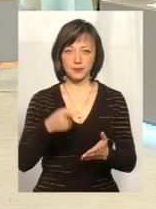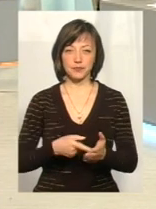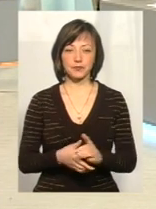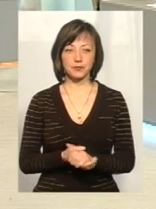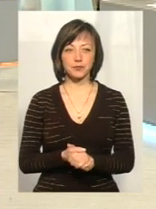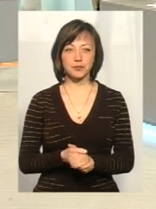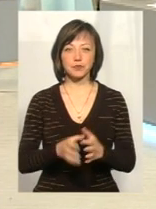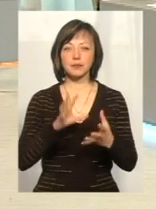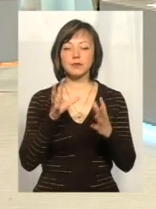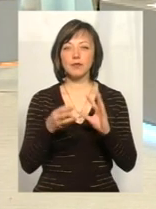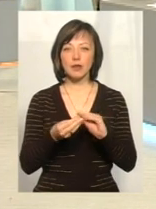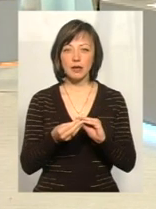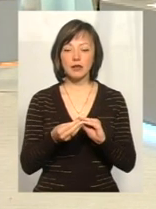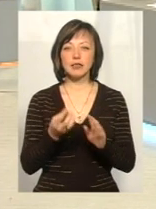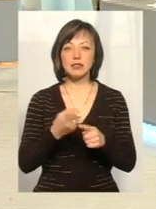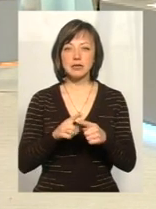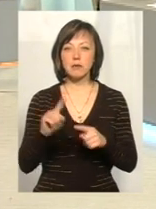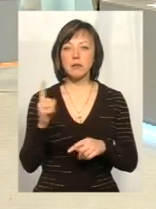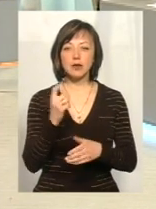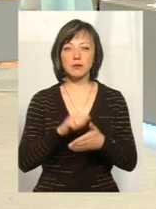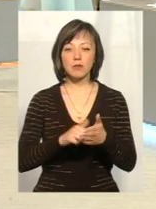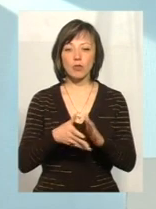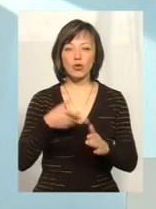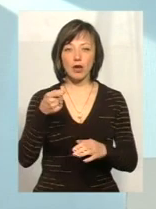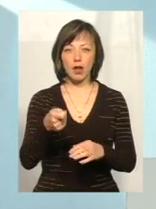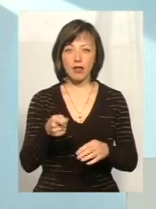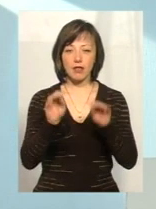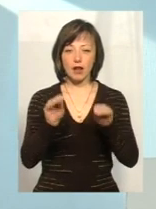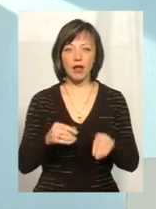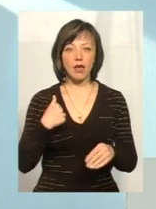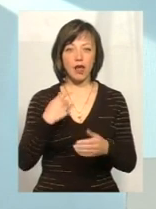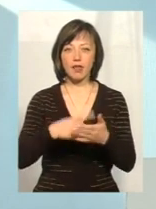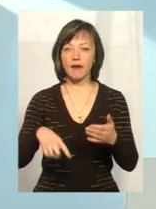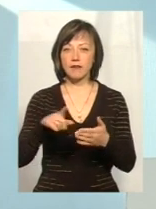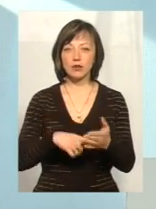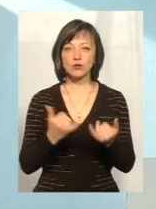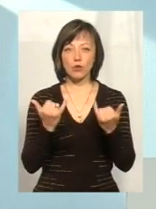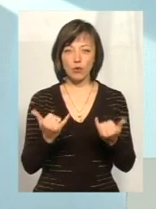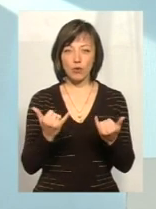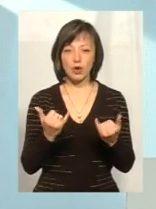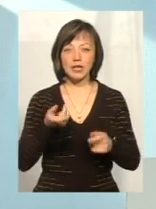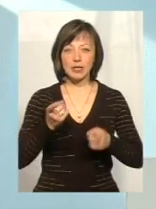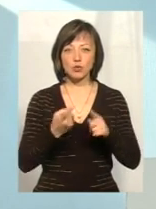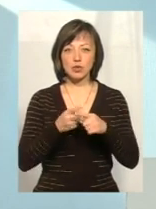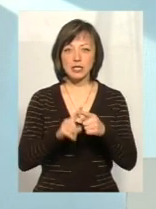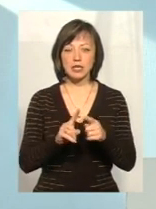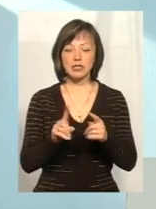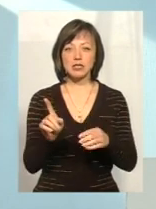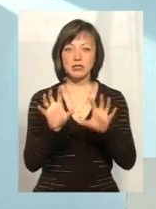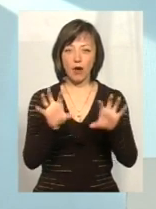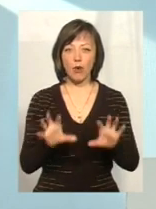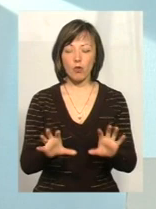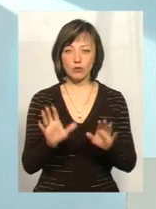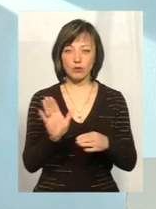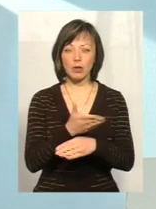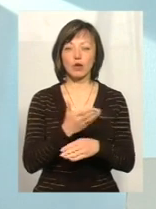Взагалі, напевно, що це і перший такий фактор був, чому я подала декларацію, тому що я не вірила, що сьогодні скасують. Були такі думки